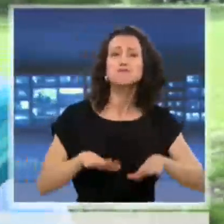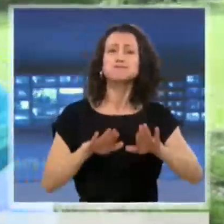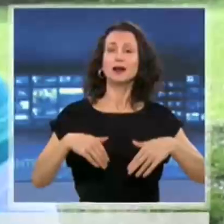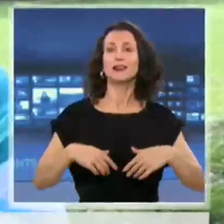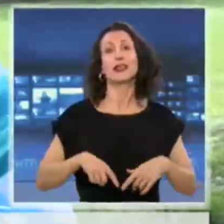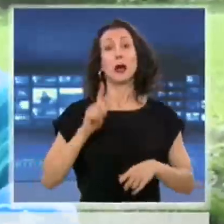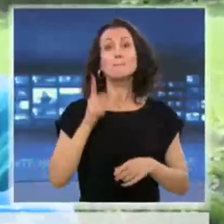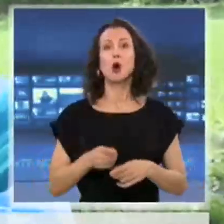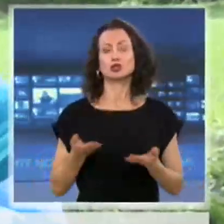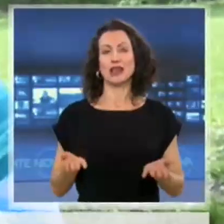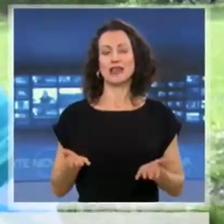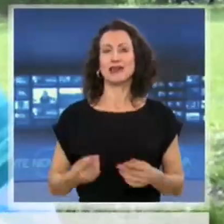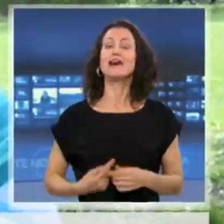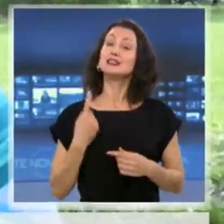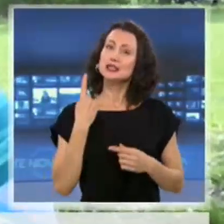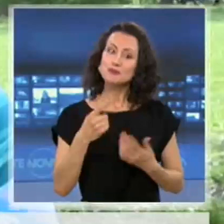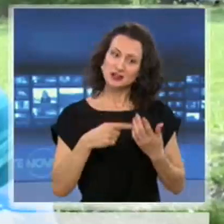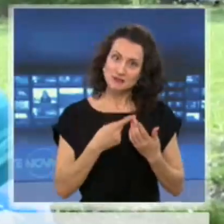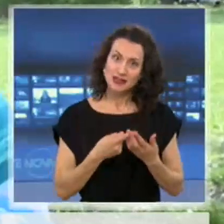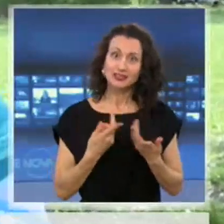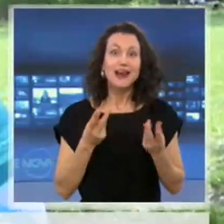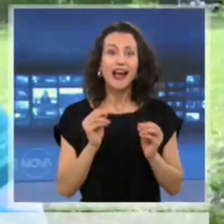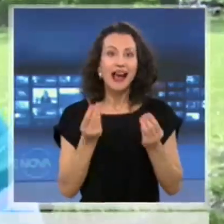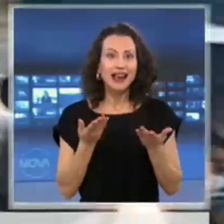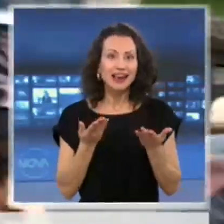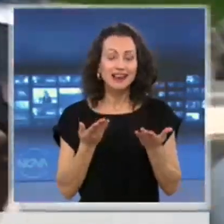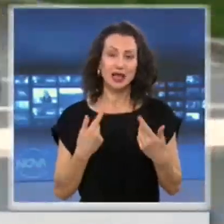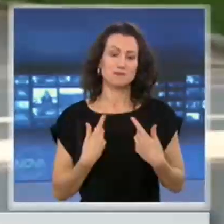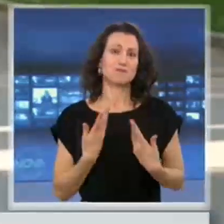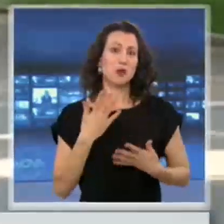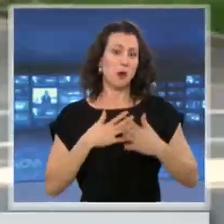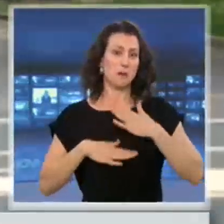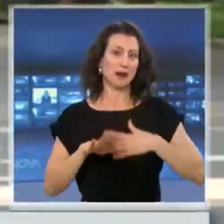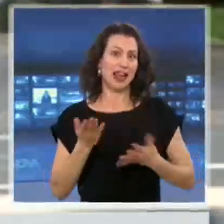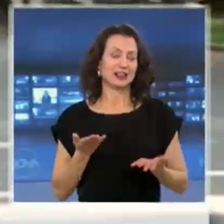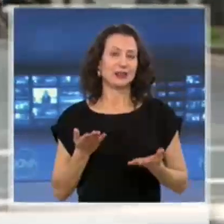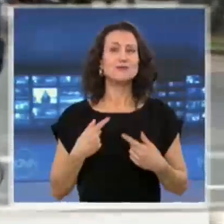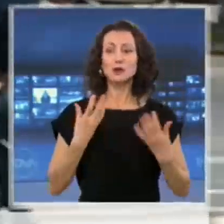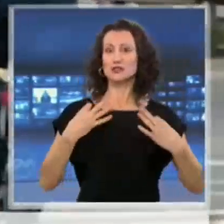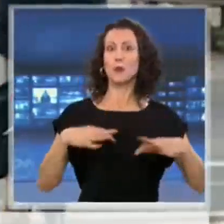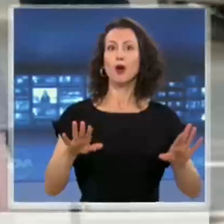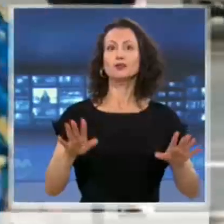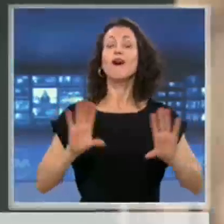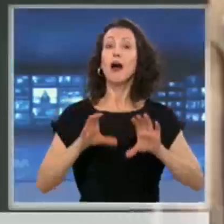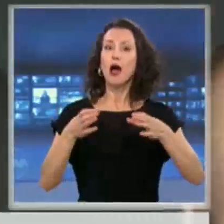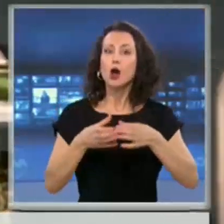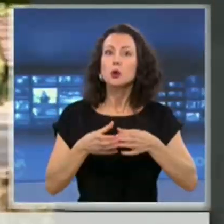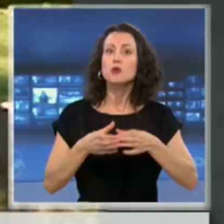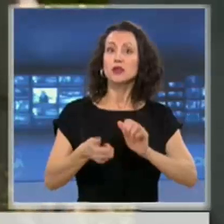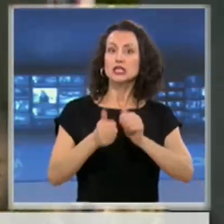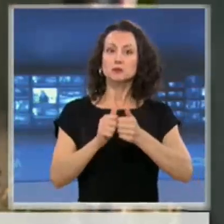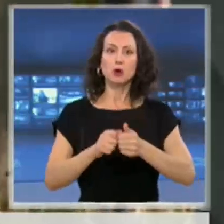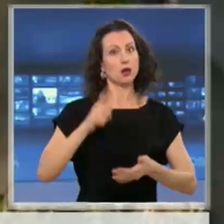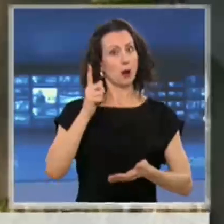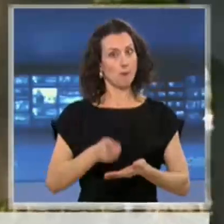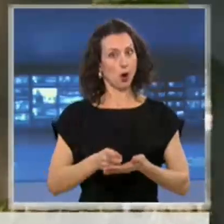И как е? Ами доста приятно. По-свободно. Груповия спорт, но без състезателен характер е разрешен. Но в